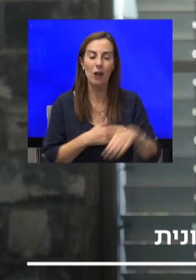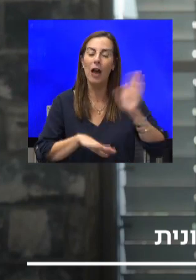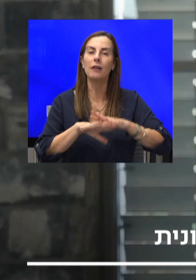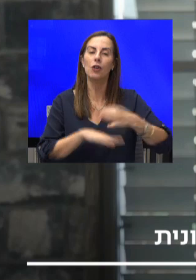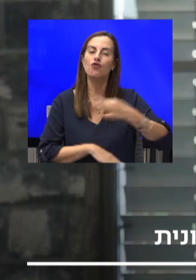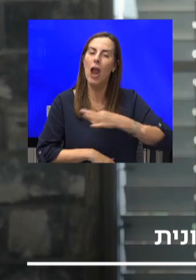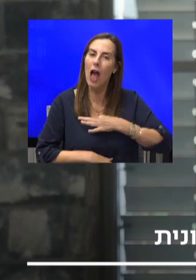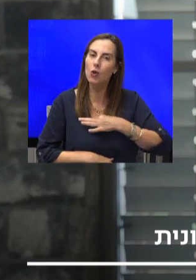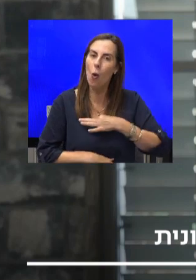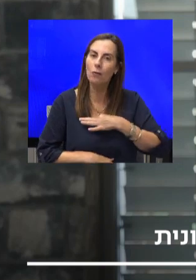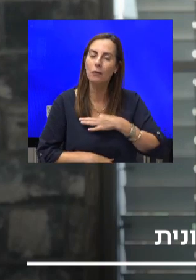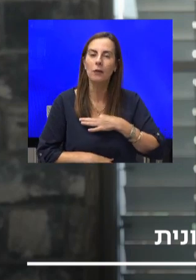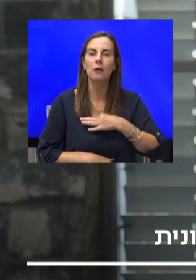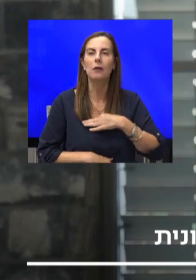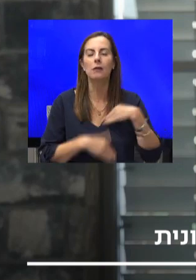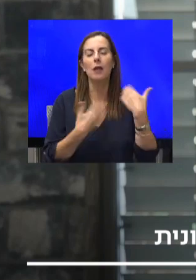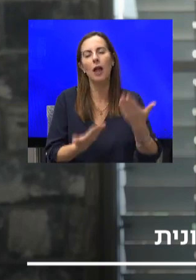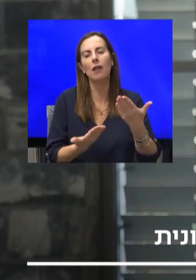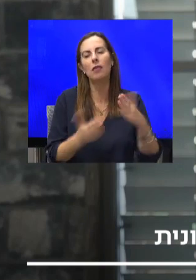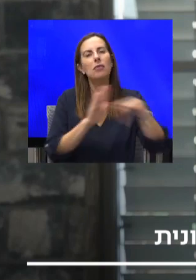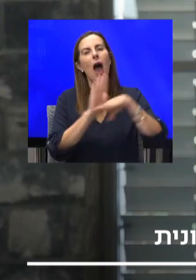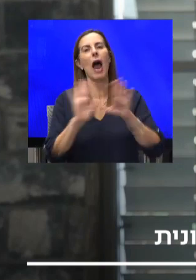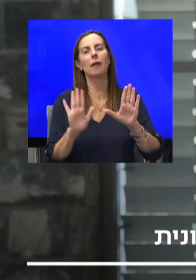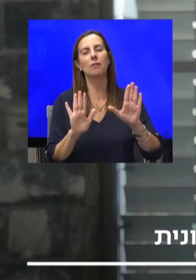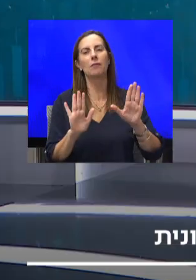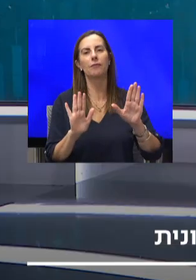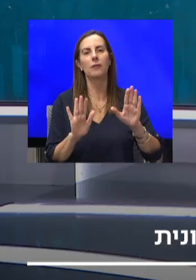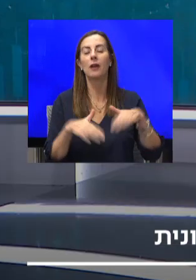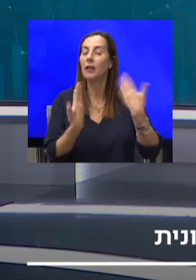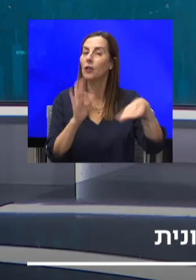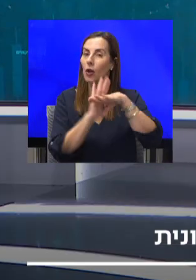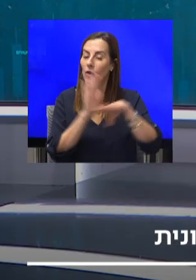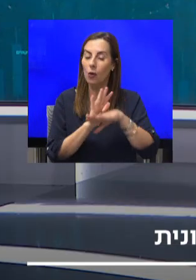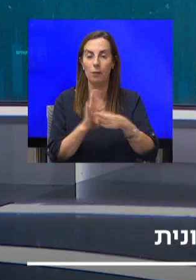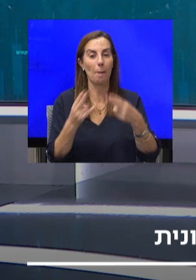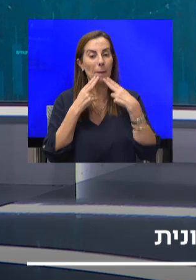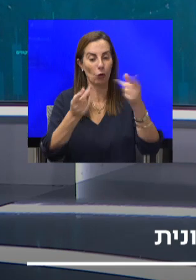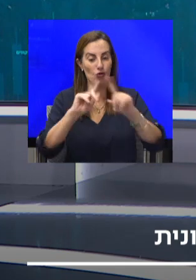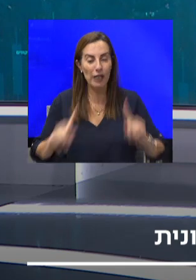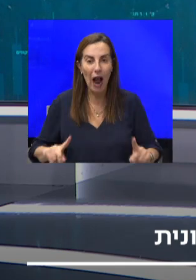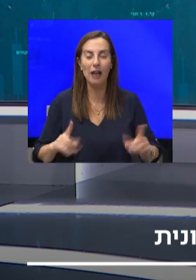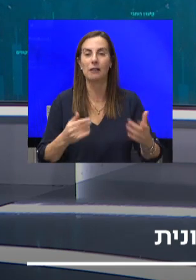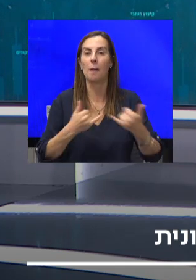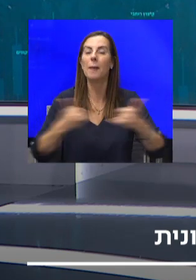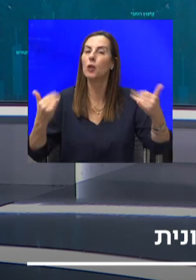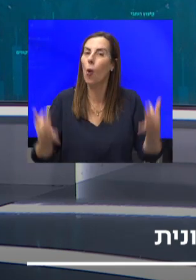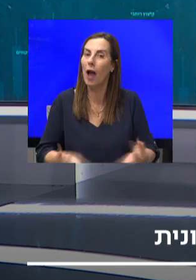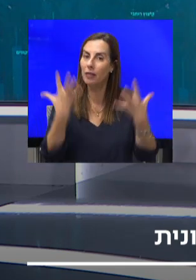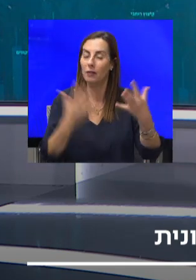לייצר תנאי שוק, וייצרנו אותם. ייצרנו אותם במדווה הגז, בפיתוח משאבי הטבע. אני חושב שבין היתר, שמעת בוודאי אתמול,